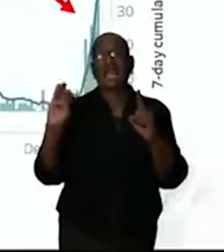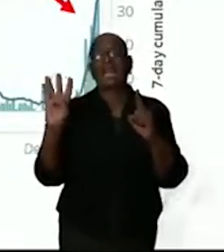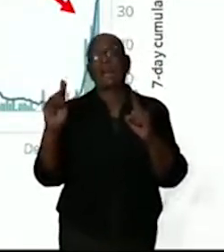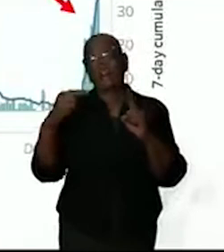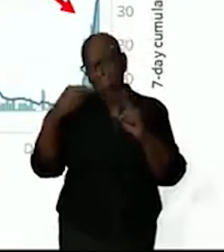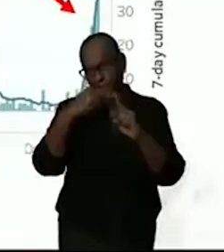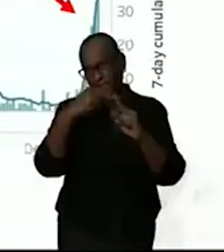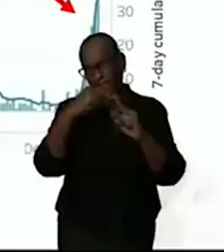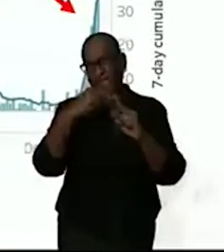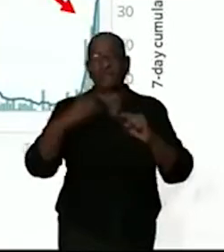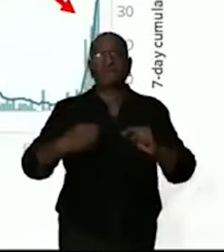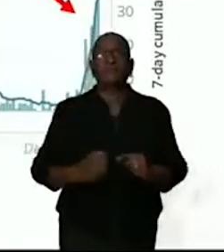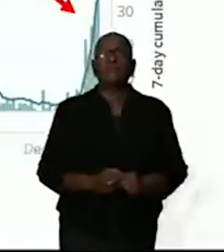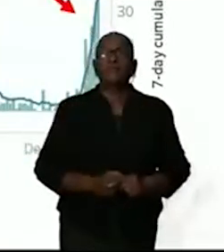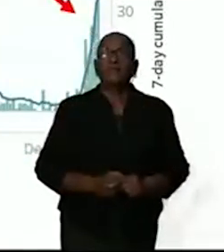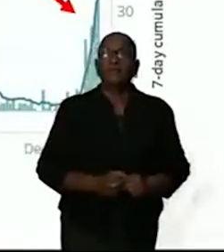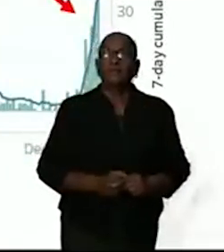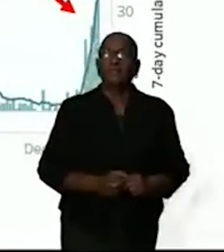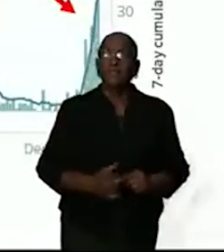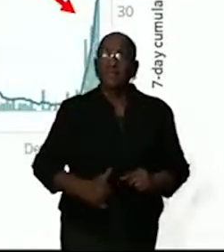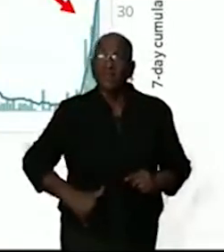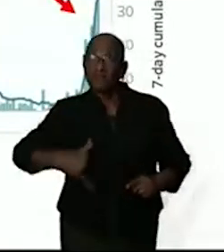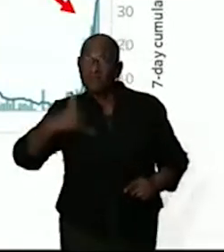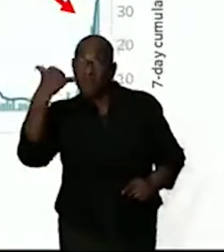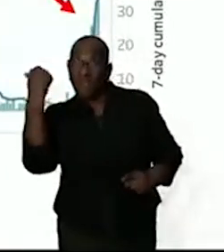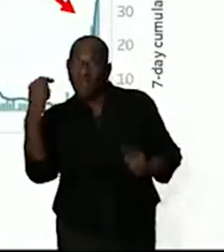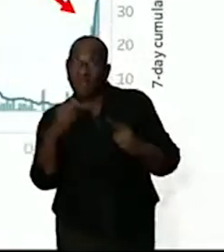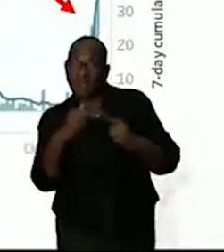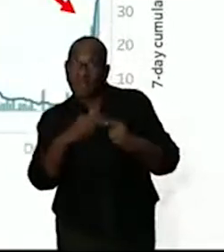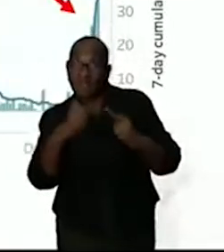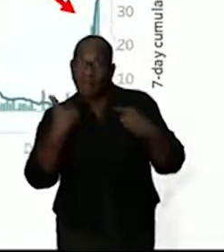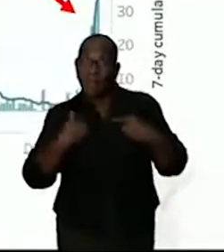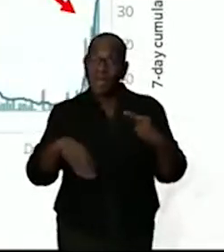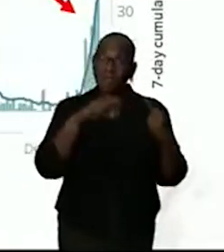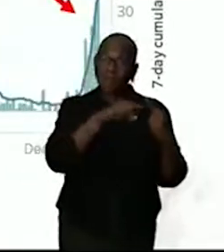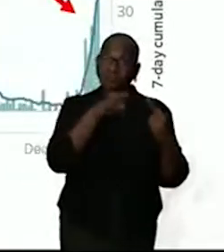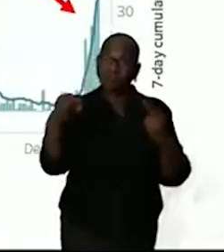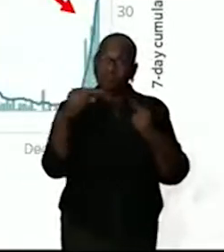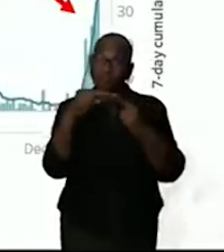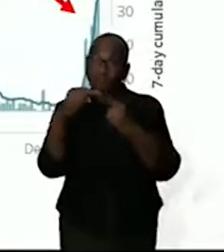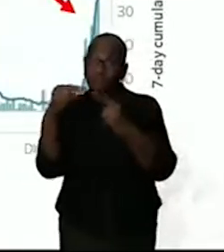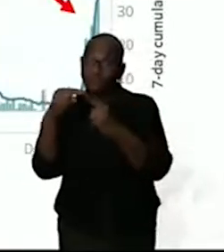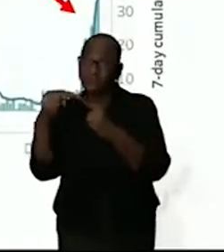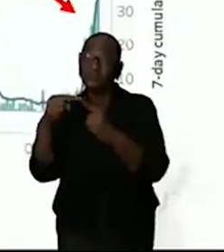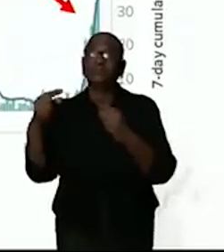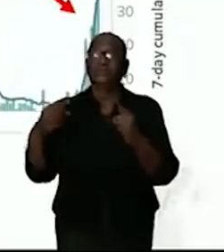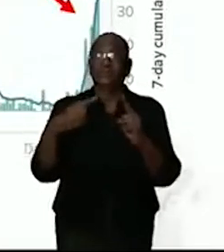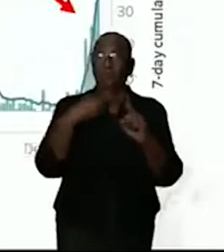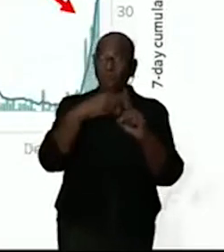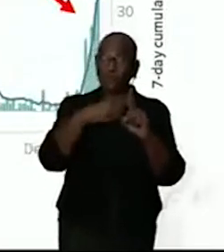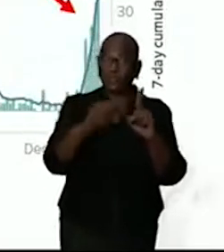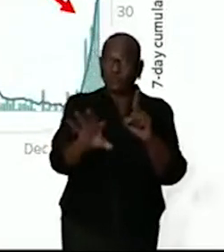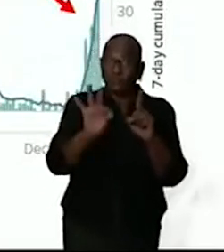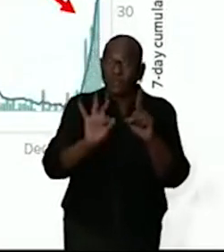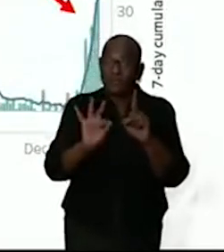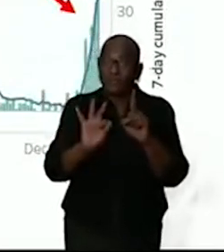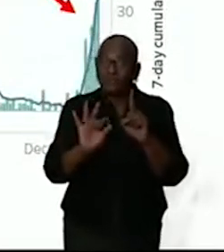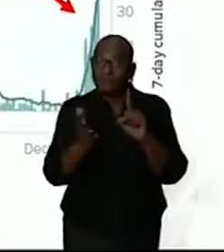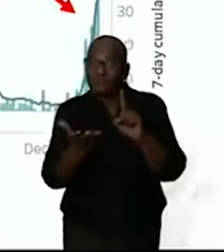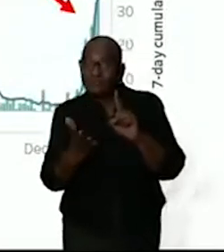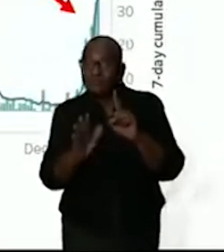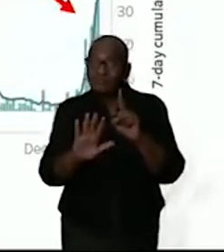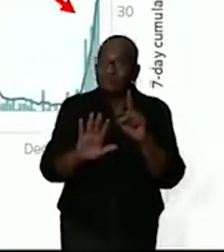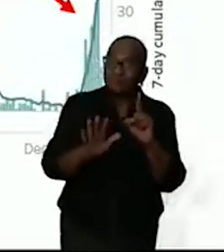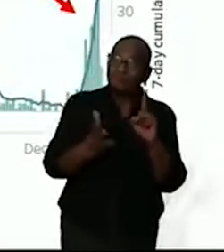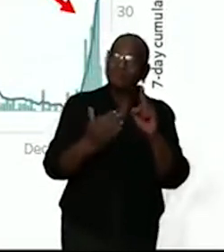En we streven ernaar zoveel testen te doen bij zoveel mensen, dat het aantal positieve dat we vinden, eigenlijk altijd